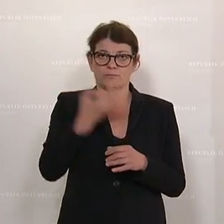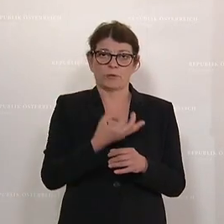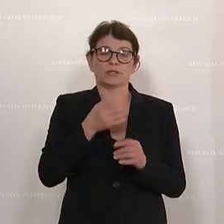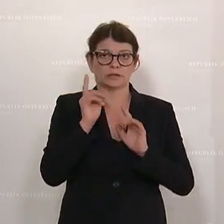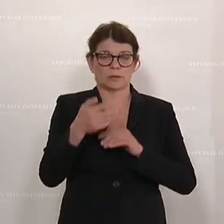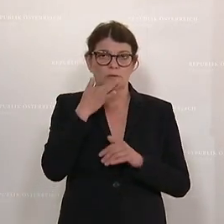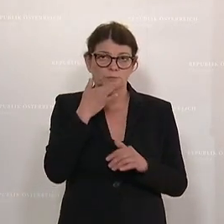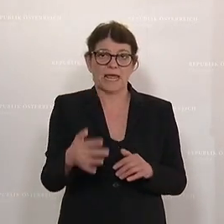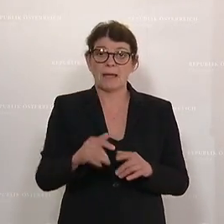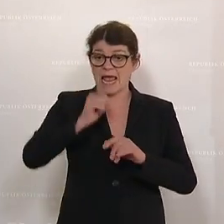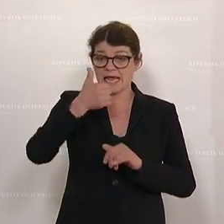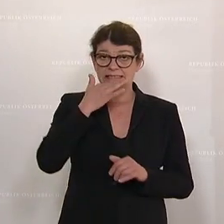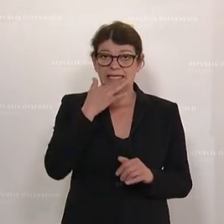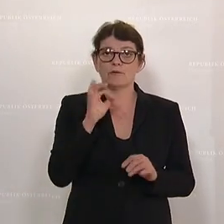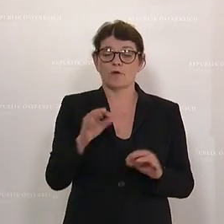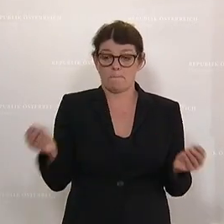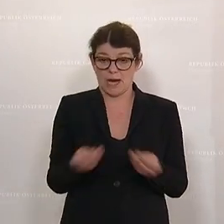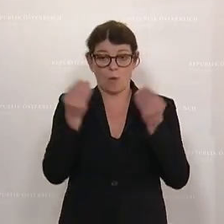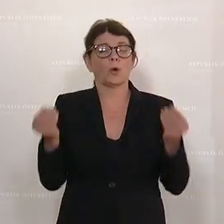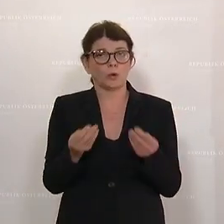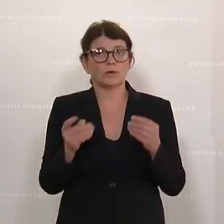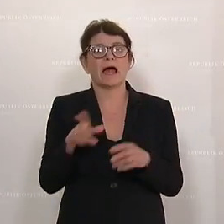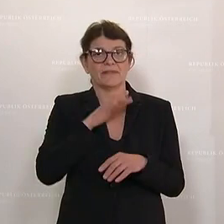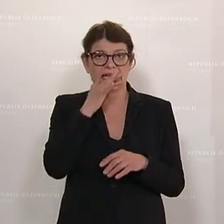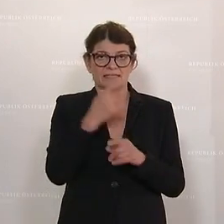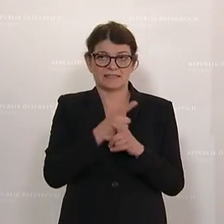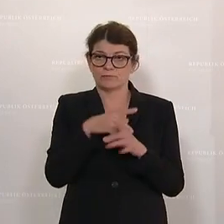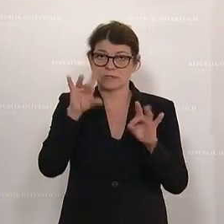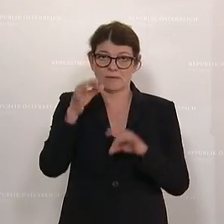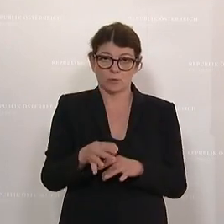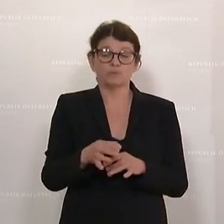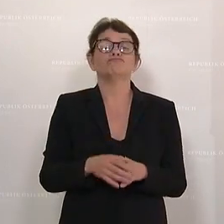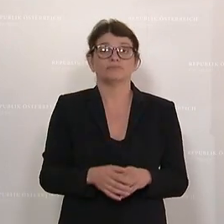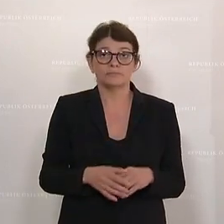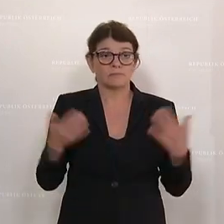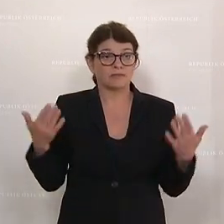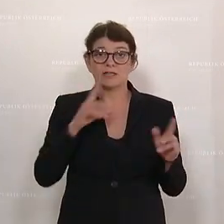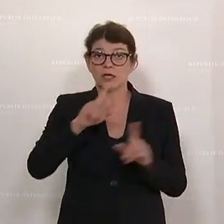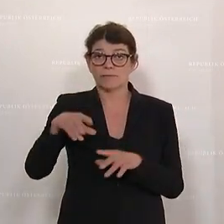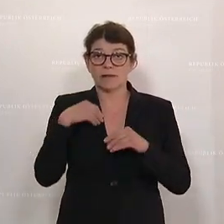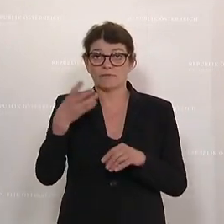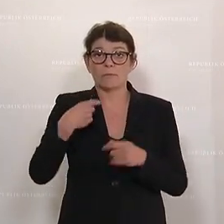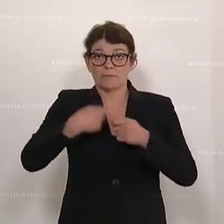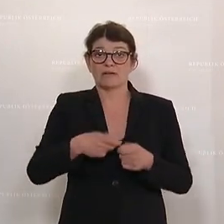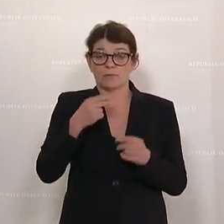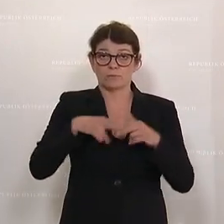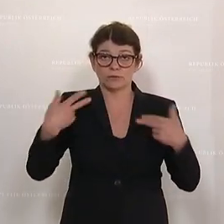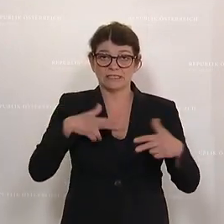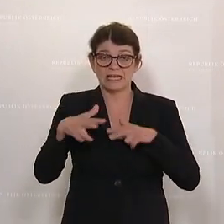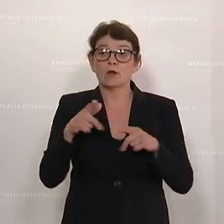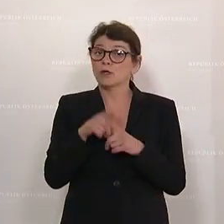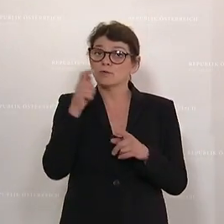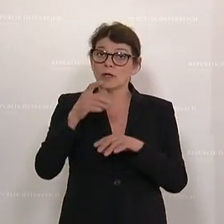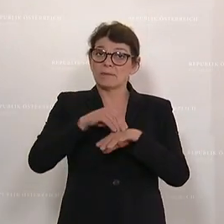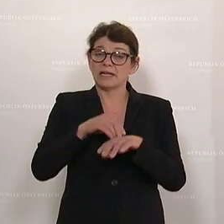darf, wobei dem Erstredner zur Begründung eine Redezeit von zehn Minuten zukommt. Stellungnahme von Mitgliedern der Bundesrepublik und zum Wort